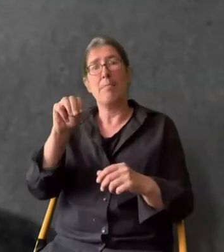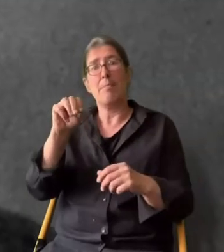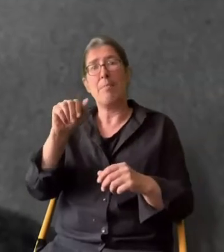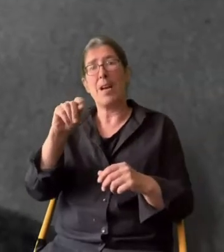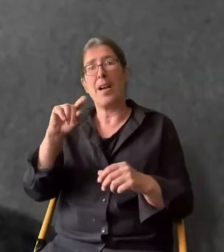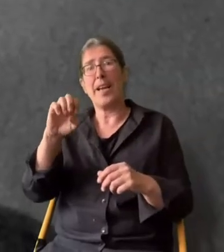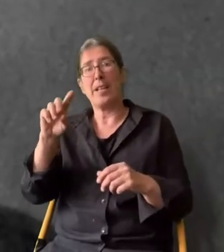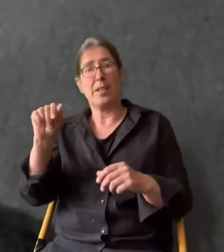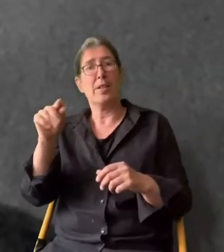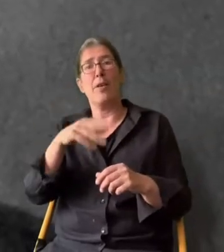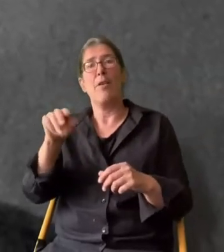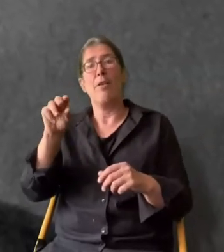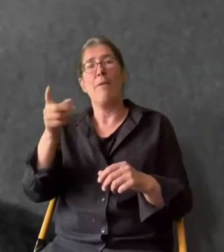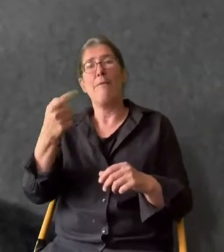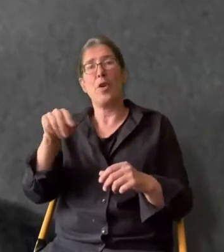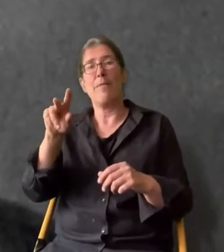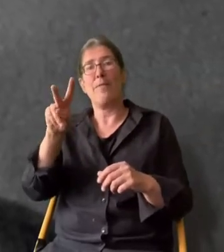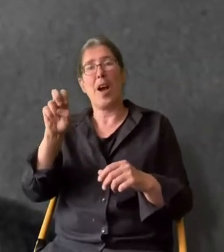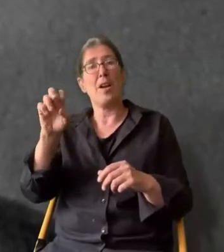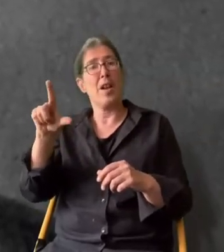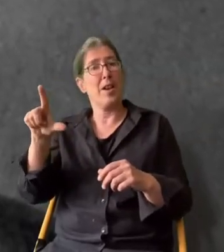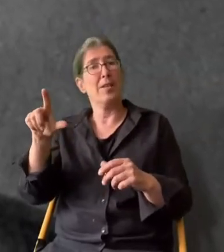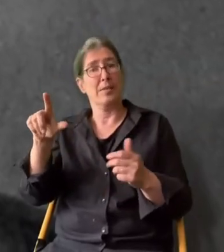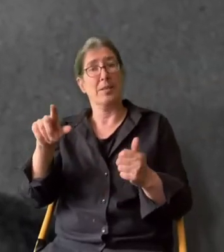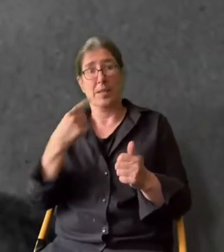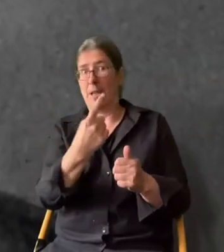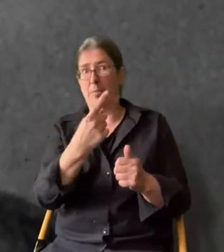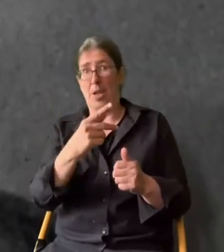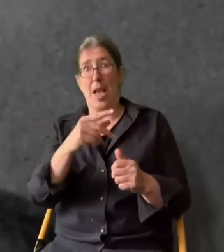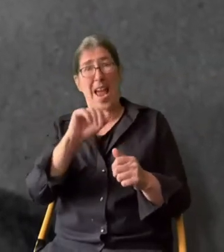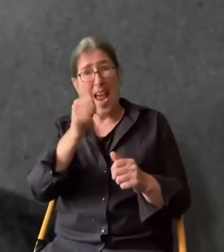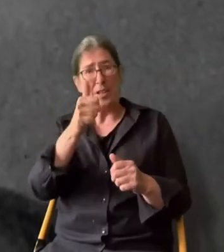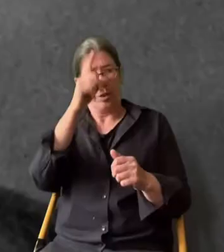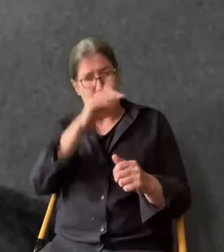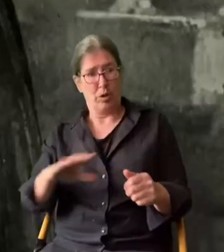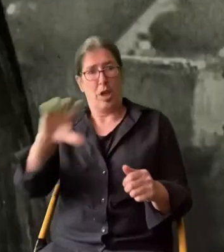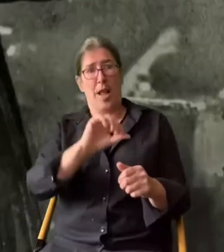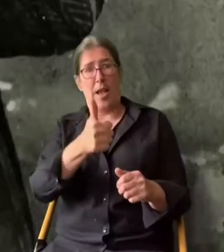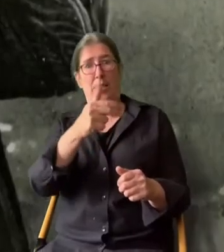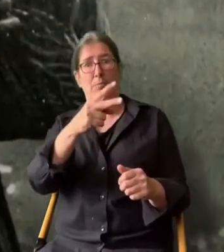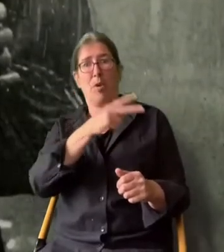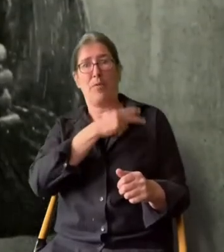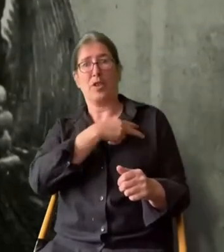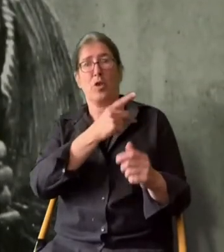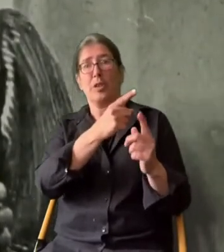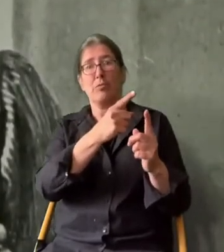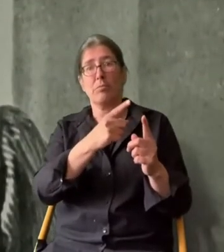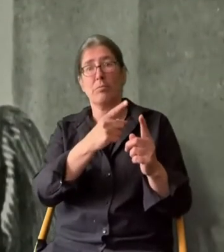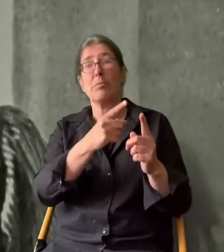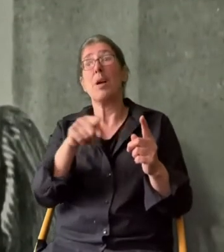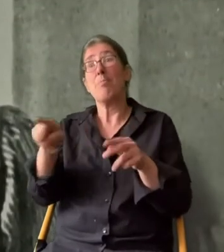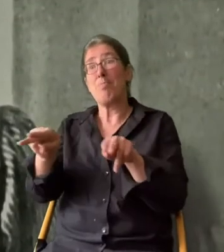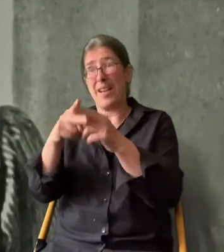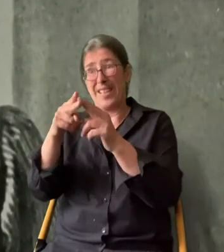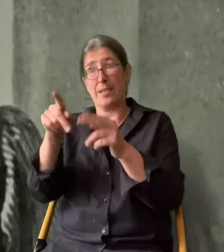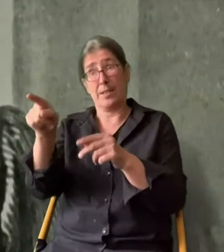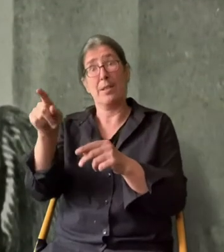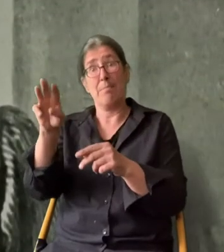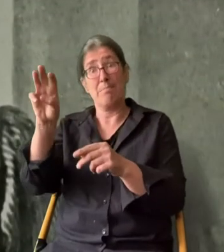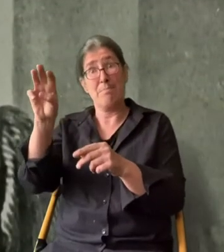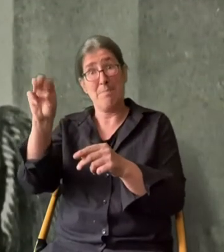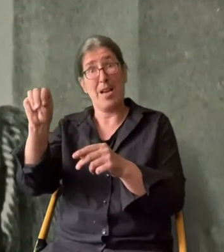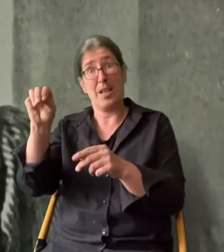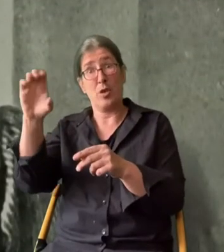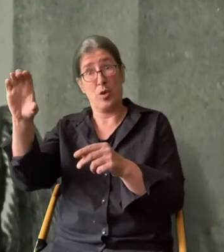Margarete von Wrangel wird Deutschlands erste ordentliche Professorin. Nach dem Studium in Paris bei Marie Curie,